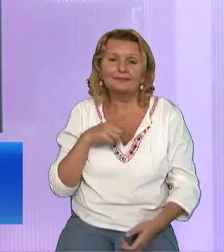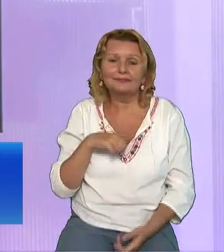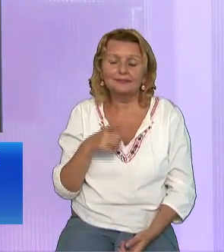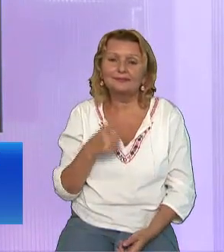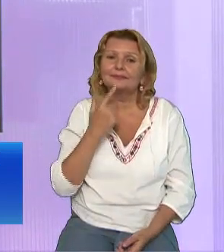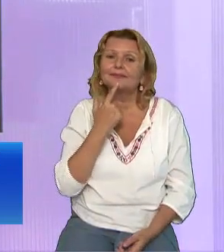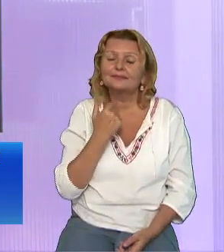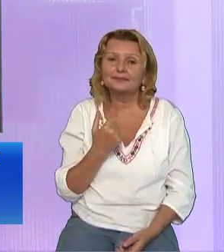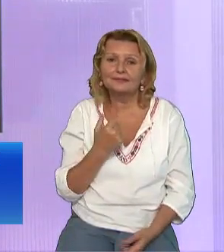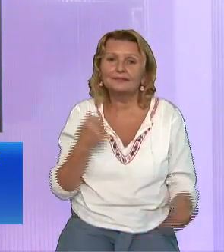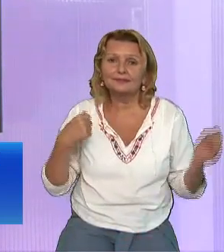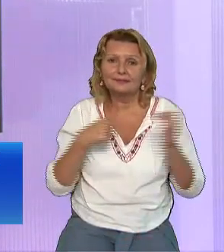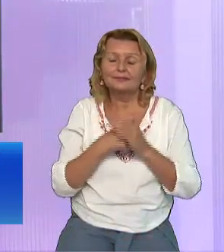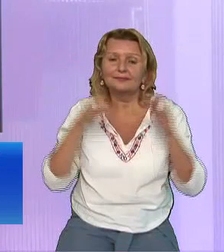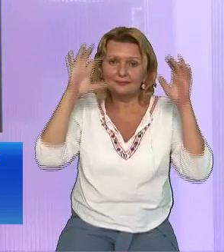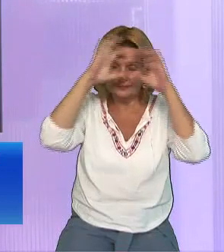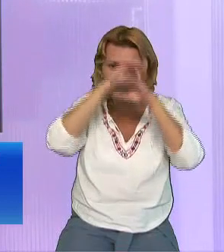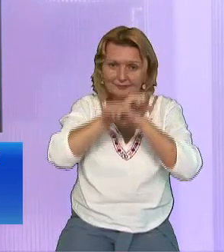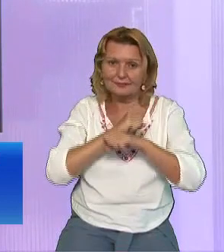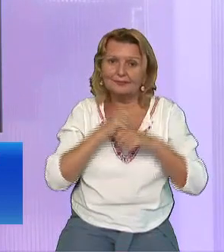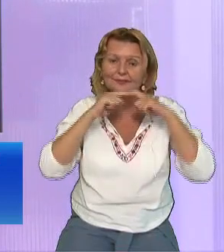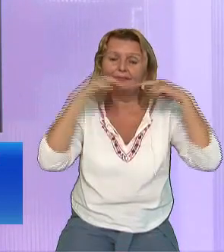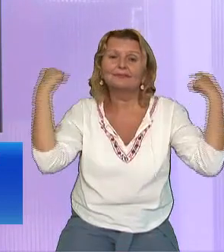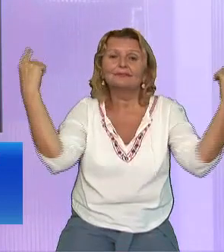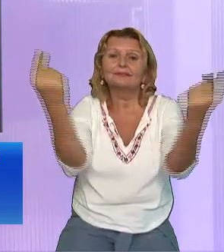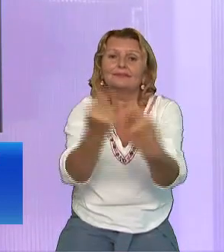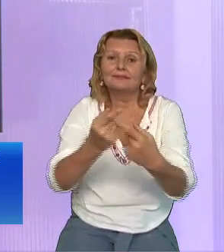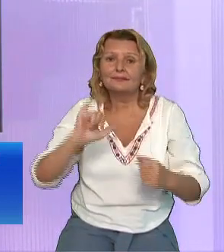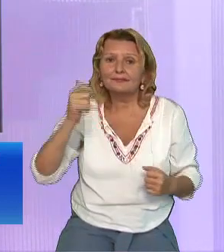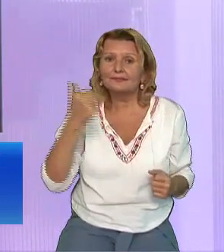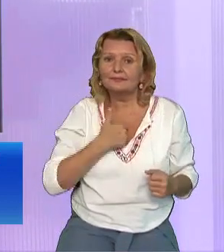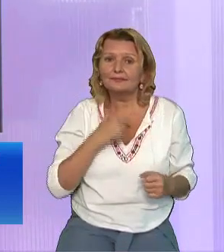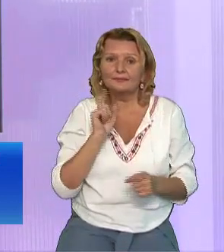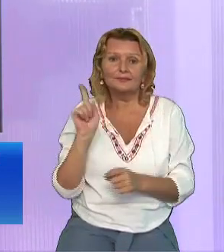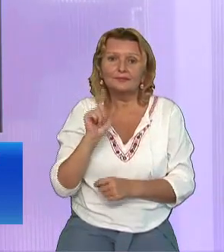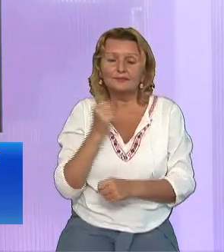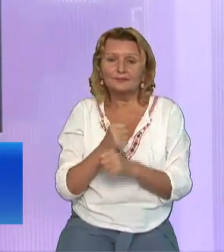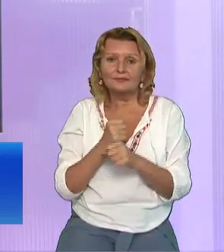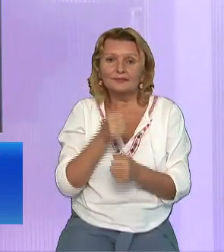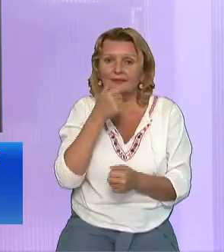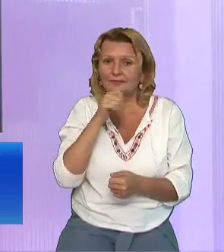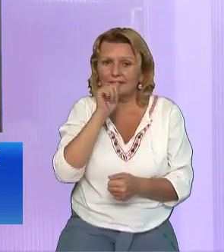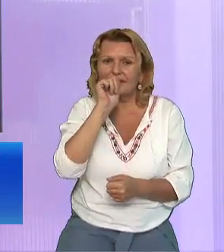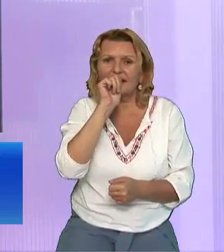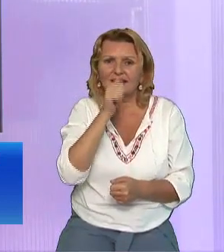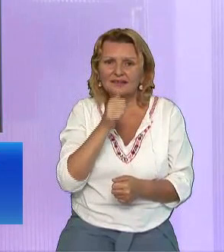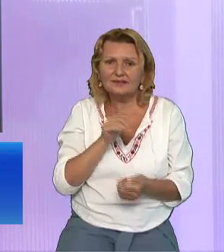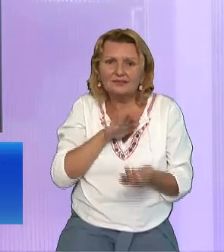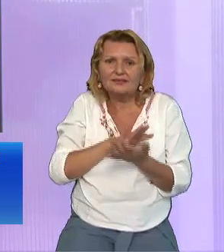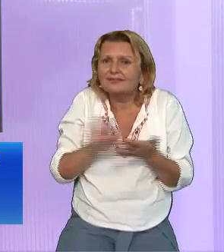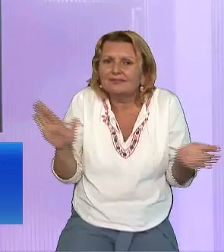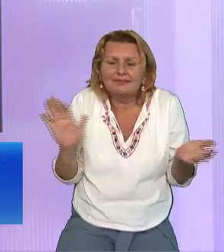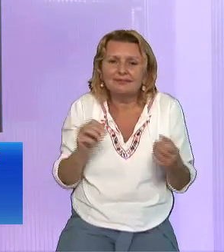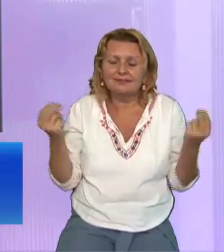Așa este. Noi n-am făcut nimic pentru Dumnezeu, nici nu putem face nimic pentru Dumnezeu. Noi nu suntem decât niște robi netrebnici Care facem ceea ce suntem datori să